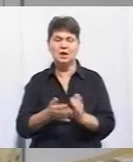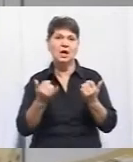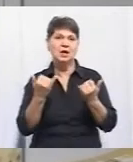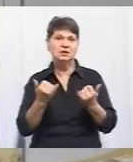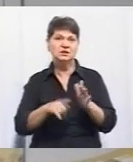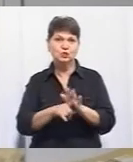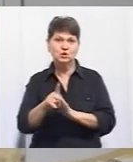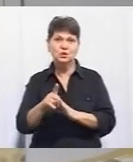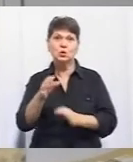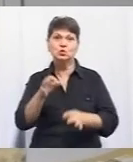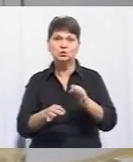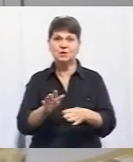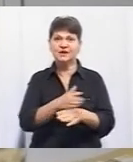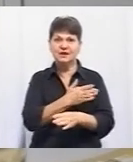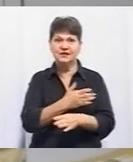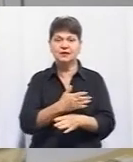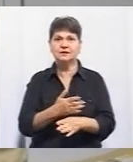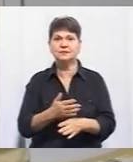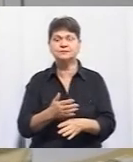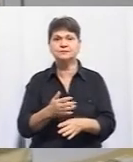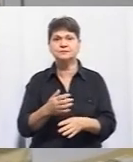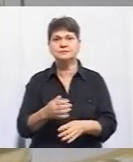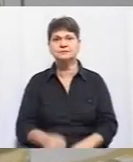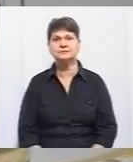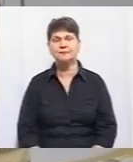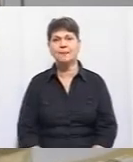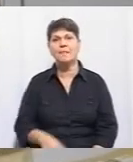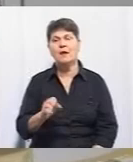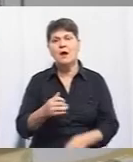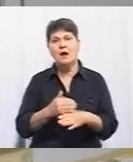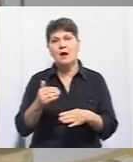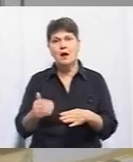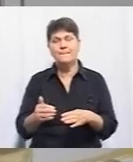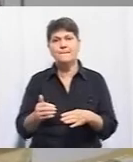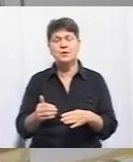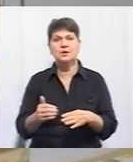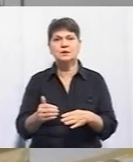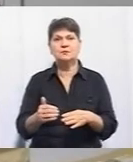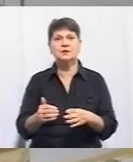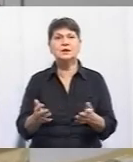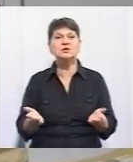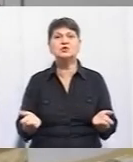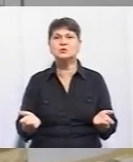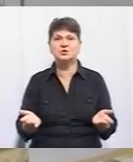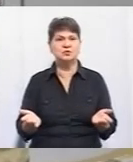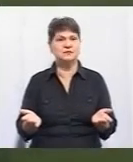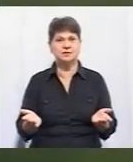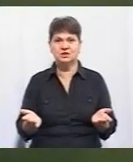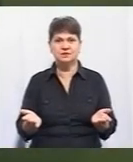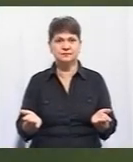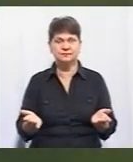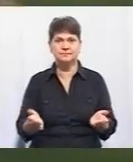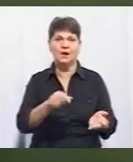відхилив, і за те, що не могли знайти мої документи, а потім просто не хотіли приймати від мене заяву.